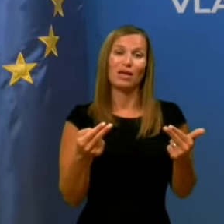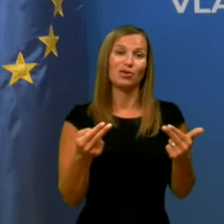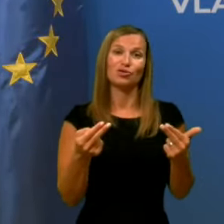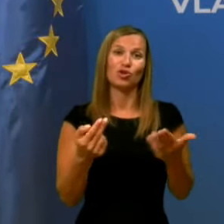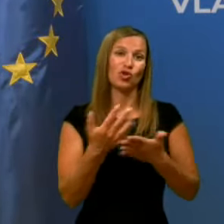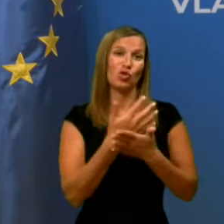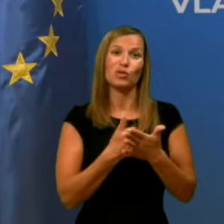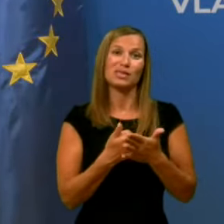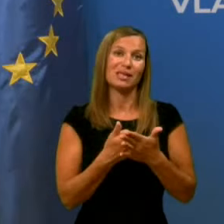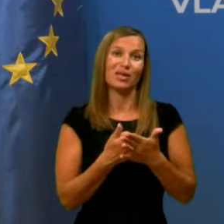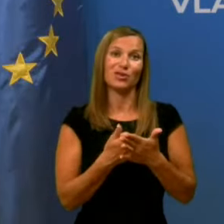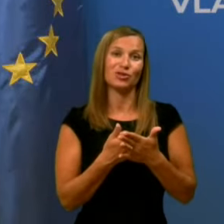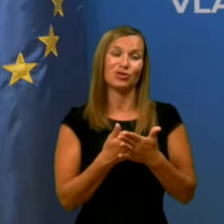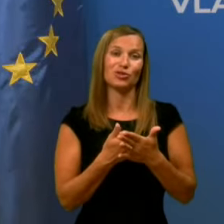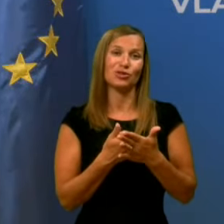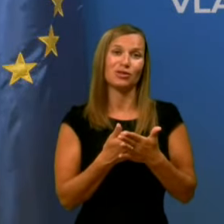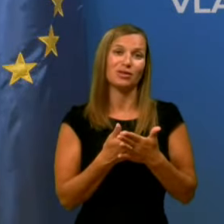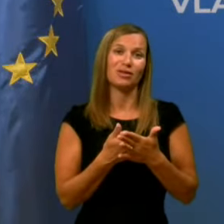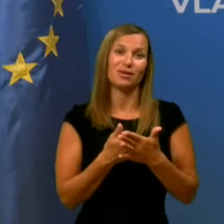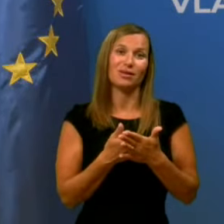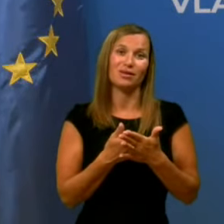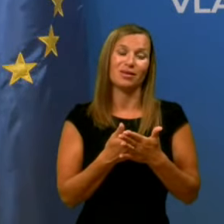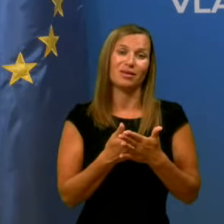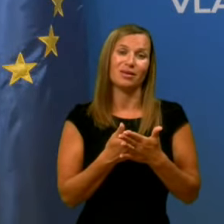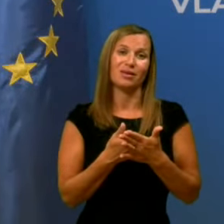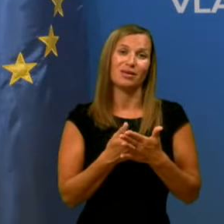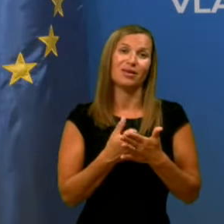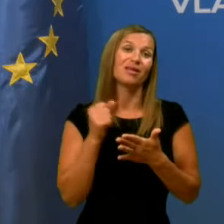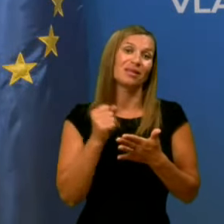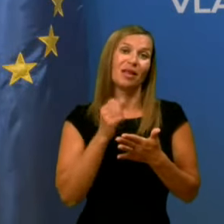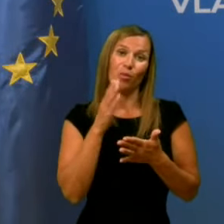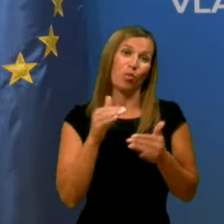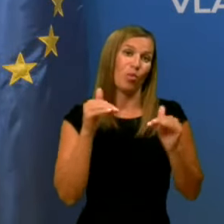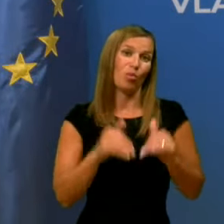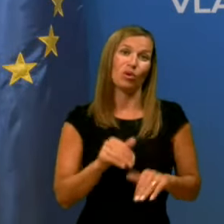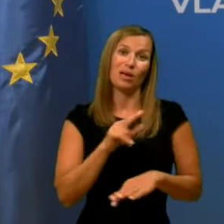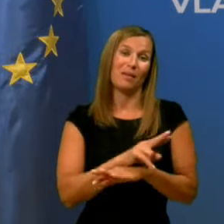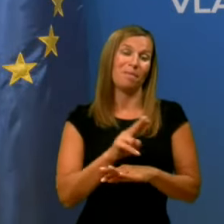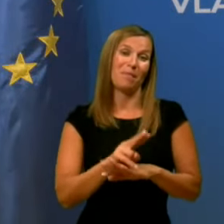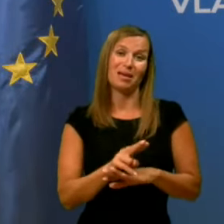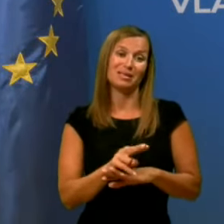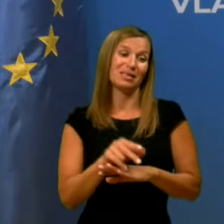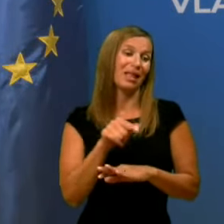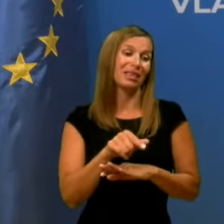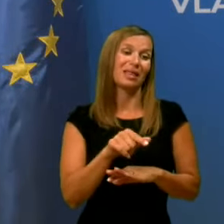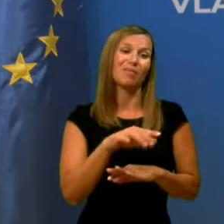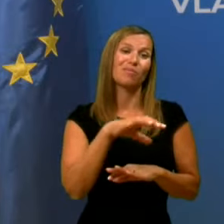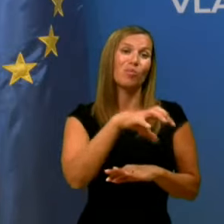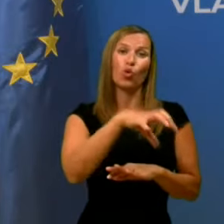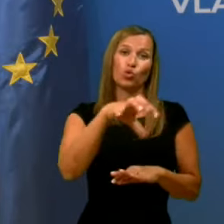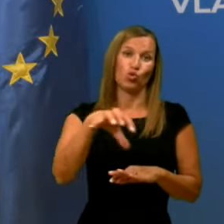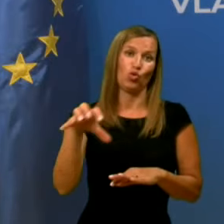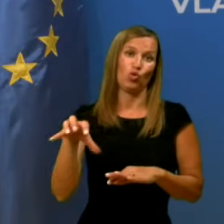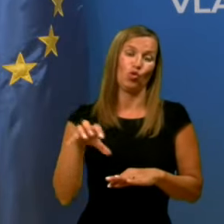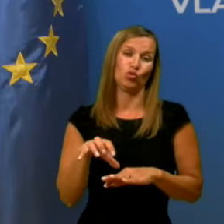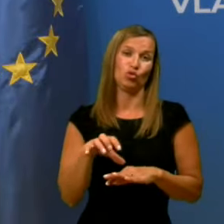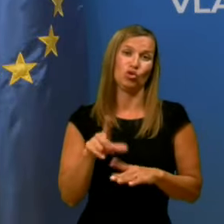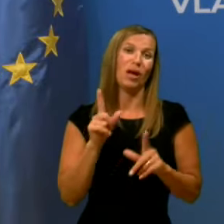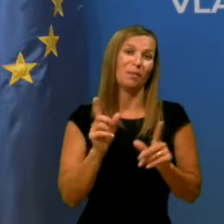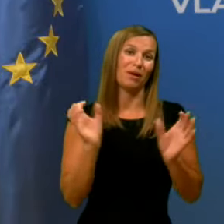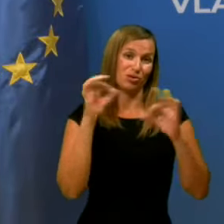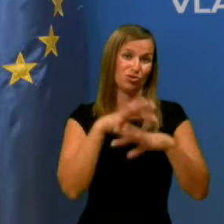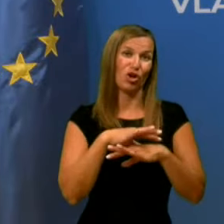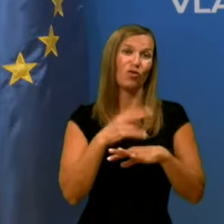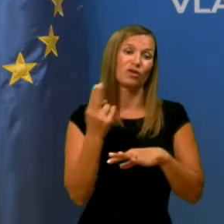imel, ne vem, samo ene par okuženih dnevno in da bomo mogli seveda paziti se na teh področjih, kjer pa imamo, žal, v Sloveniji